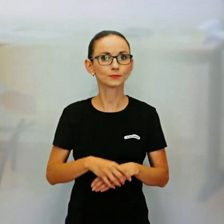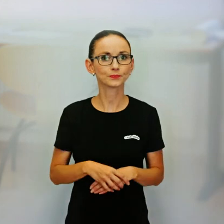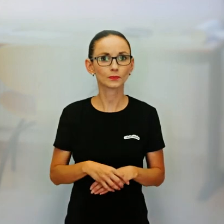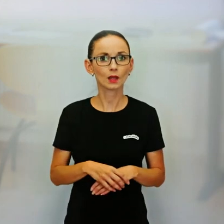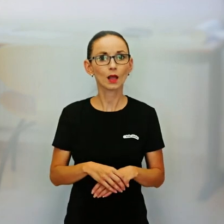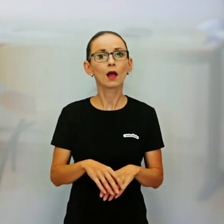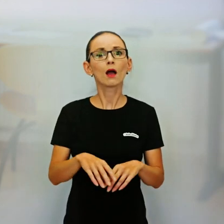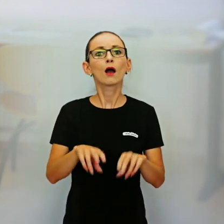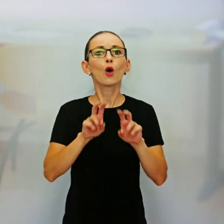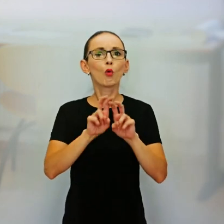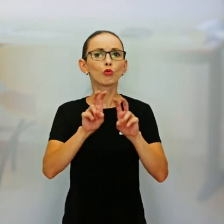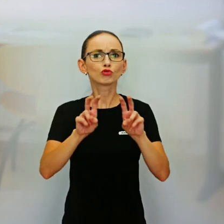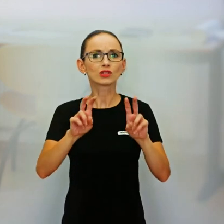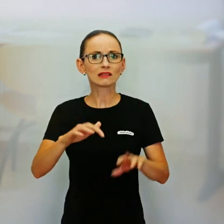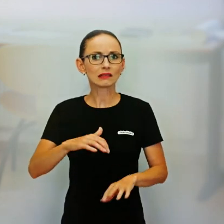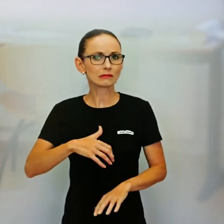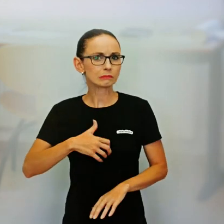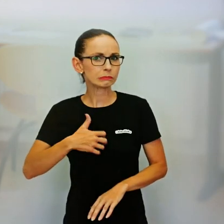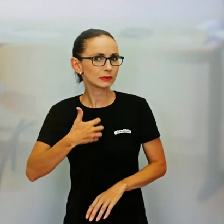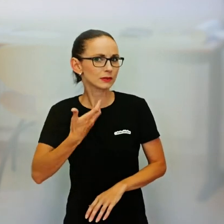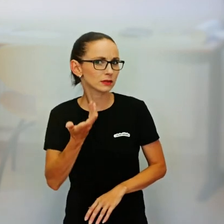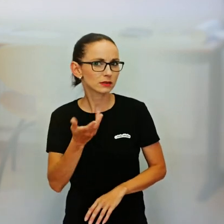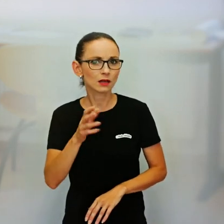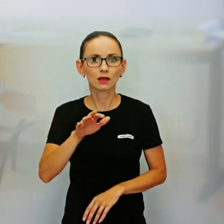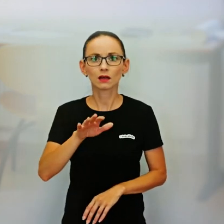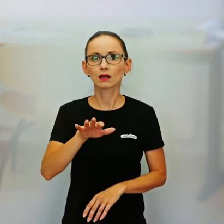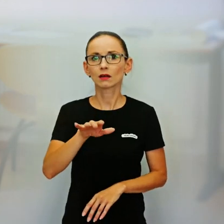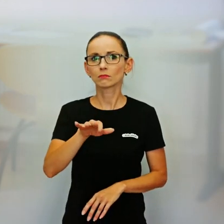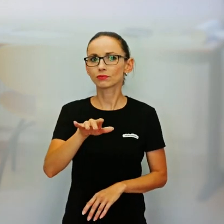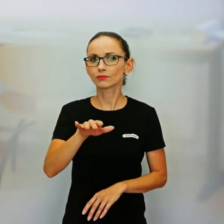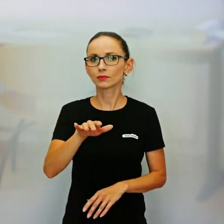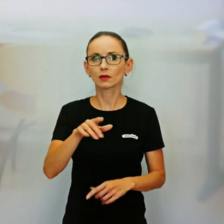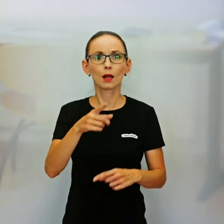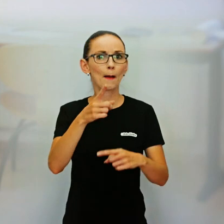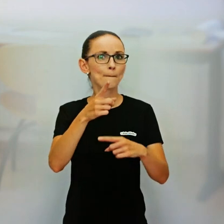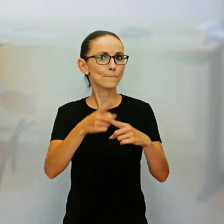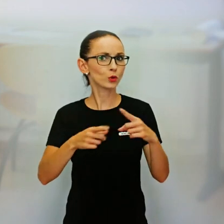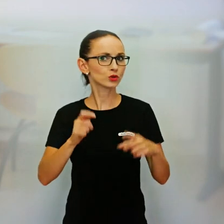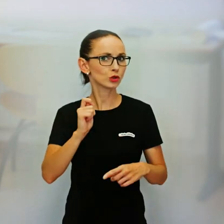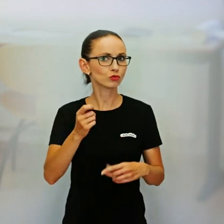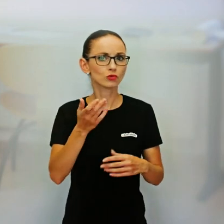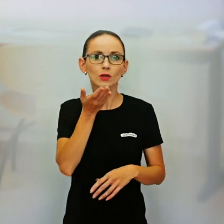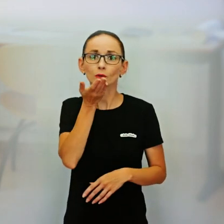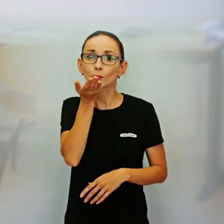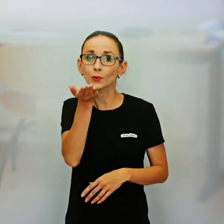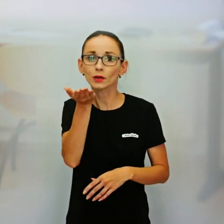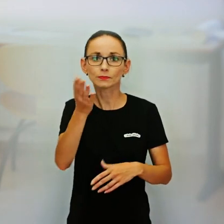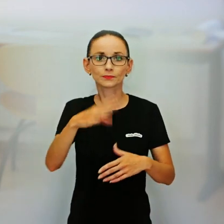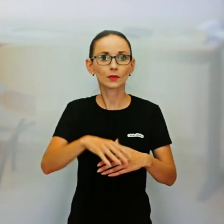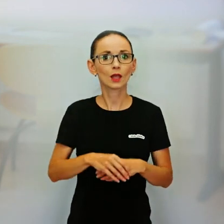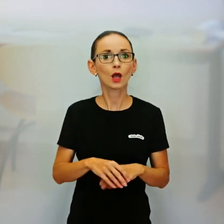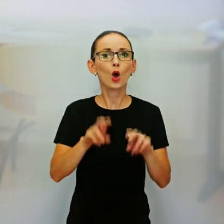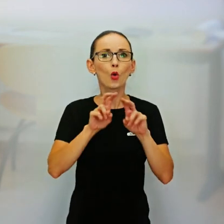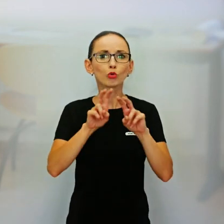prijatí, že sú dobre, že pracujú, spolupracujú na tom, aby sa hľadalo to